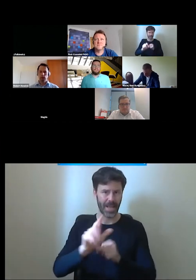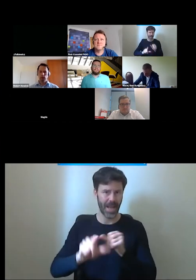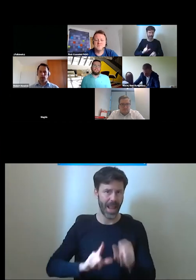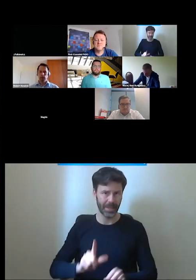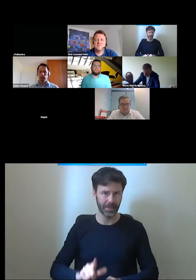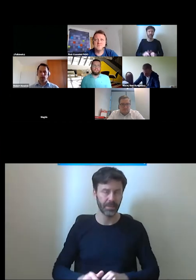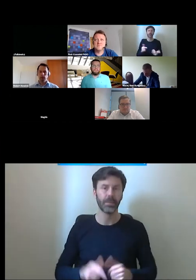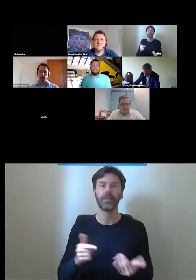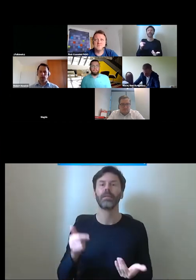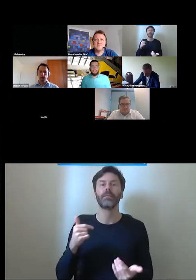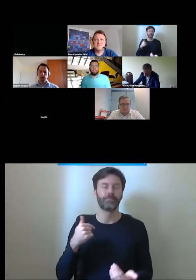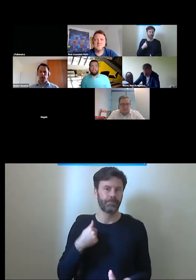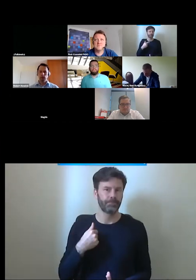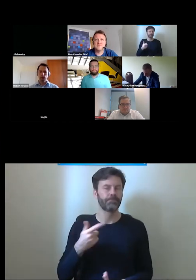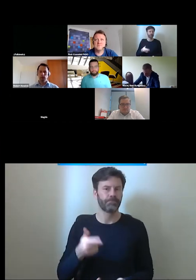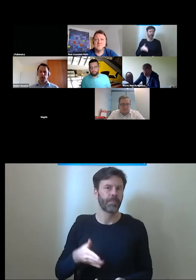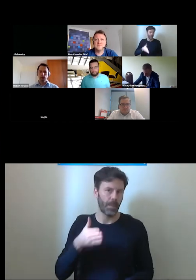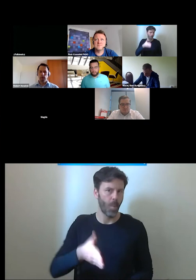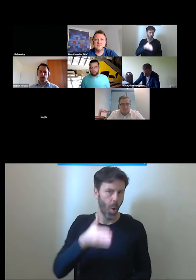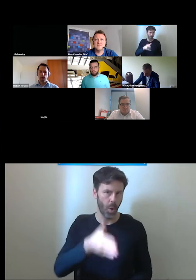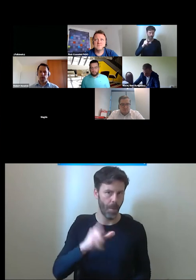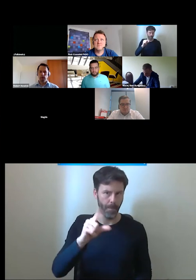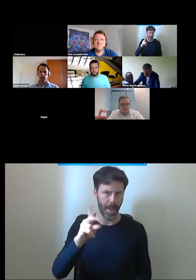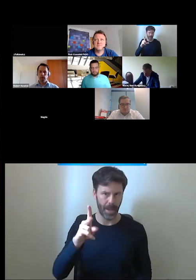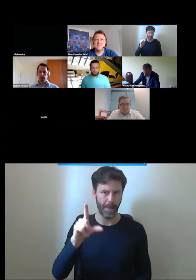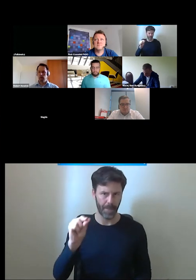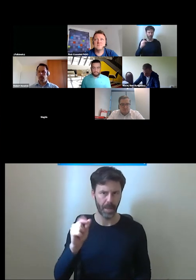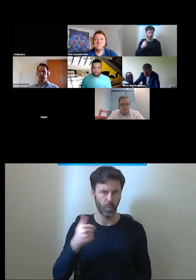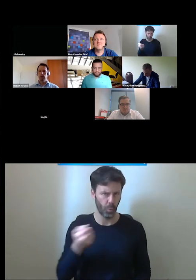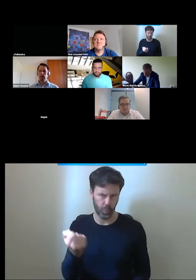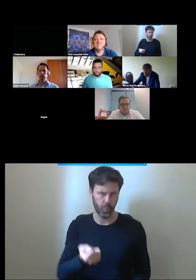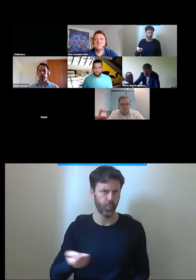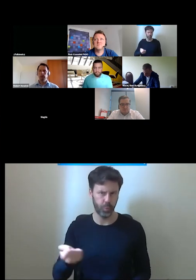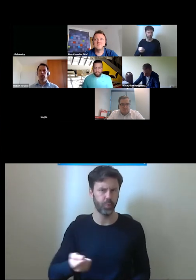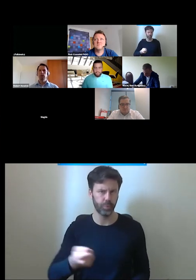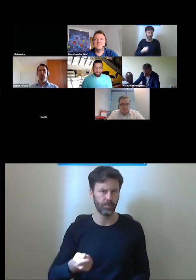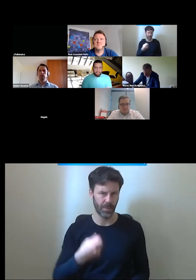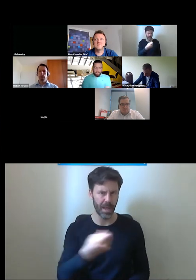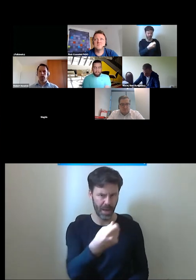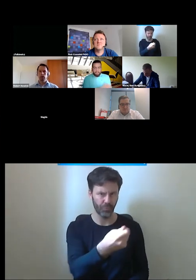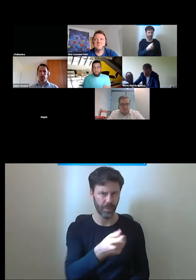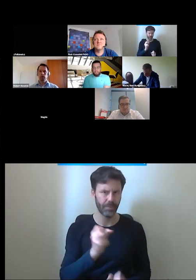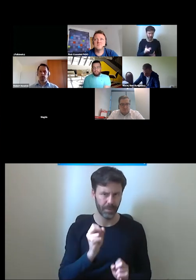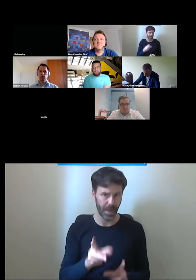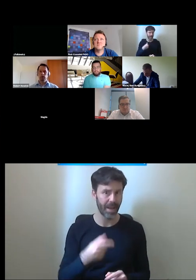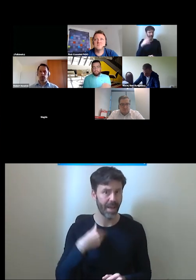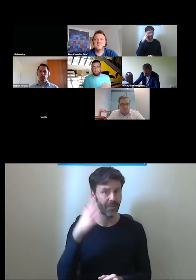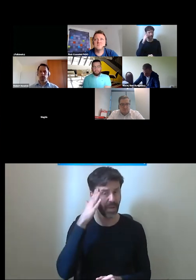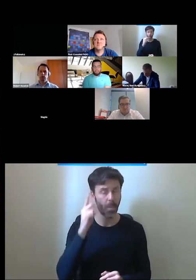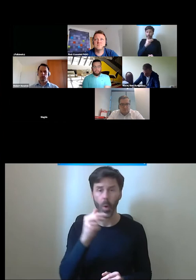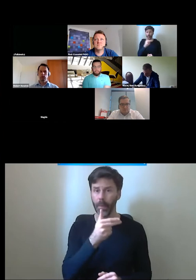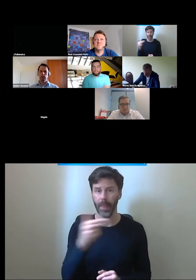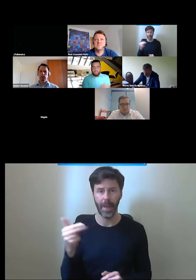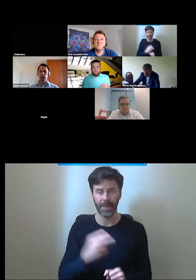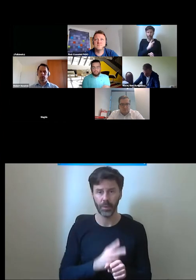z usług PKP, więc coś tam na ten temat wiem, a samą dostępnością